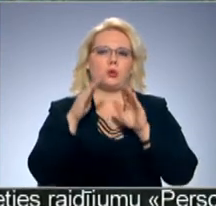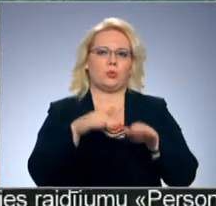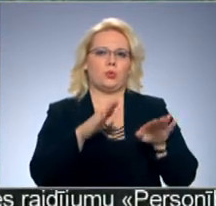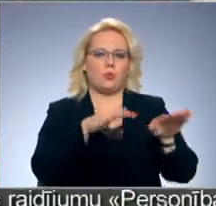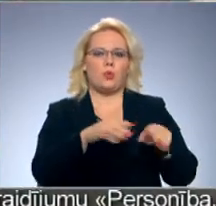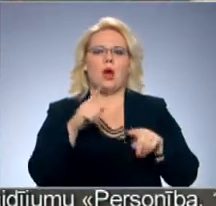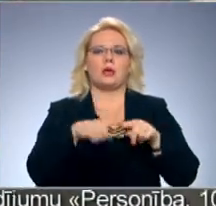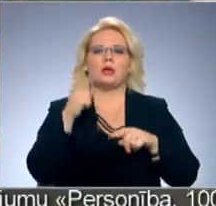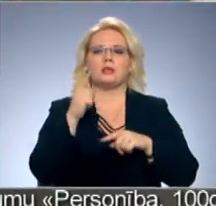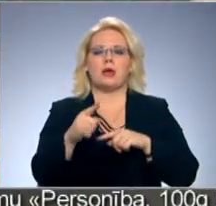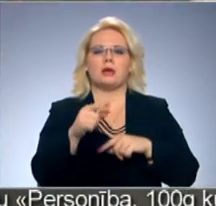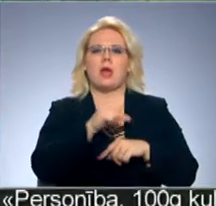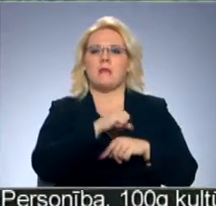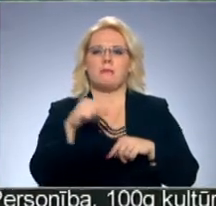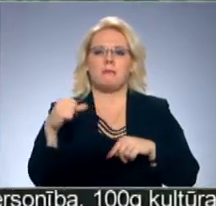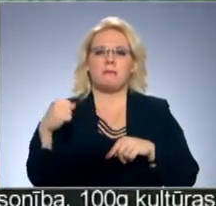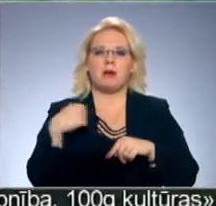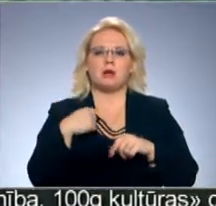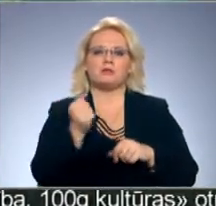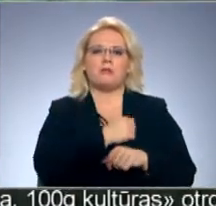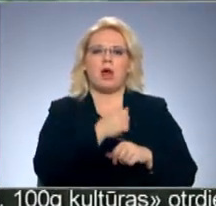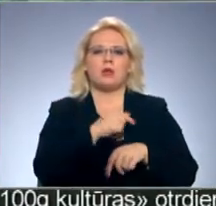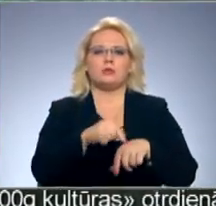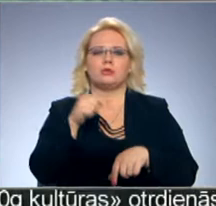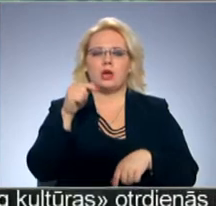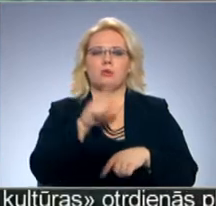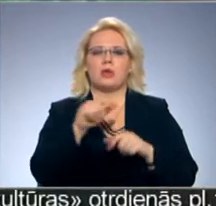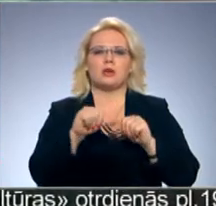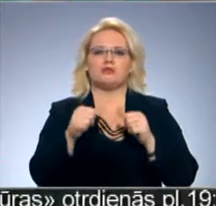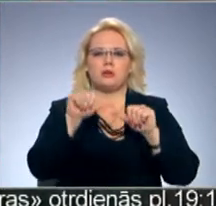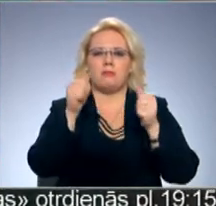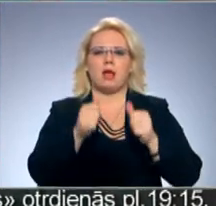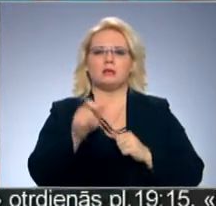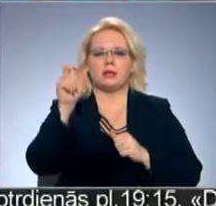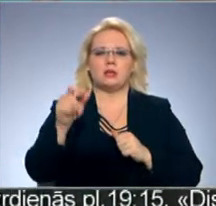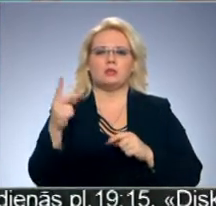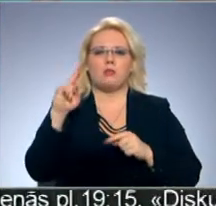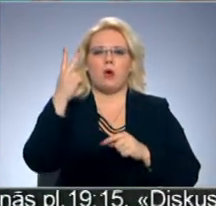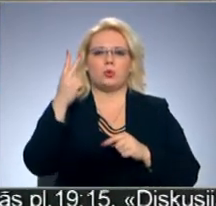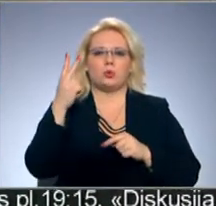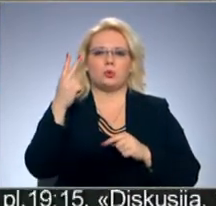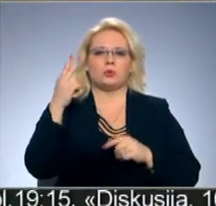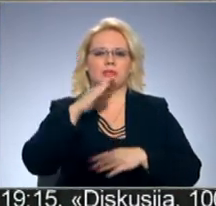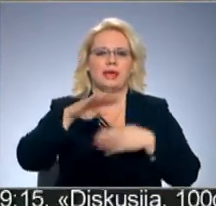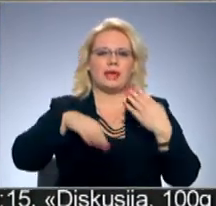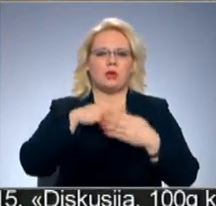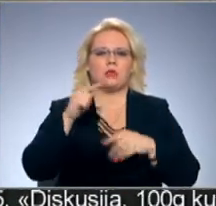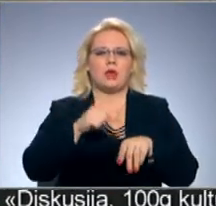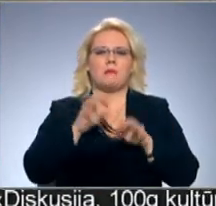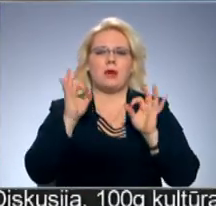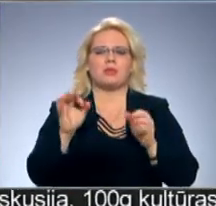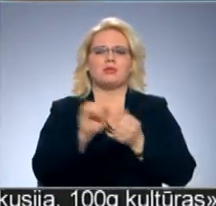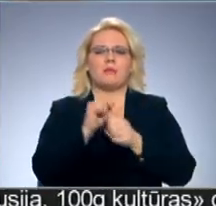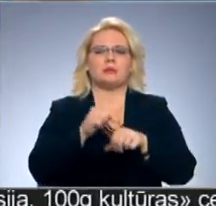Lai arī šajā pašportretājas koks slēpjas baiļu sajūtas, meš ir māksliniecas otrs tīhī. Jauna izjūta un dabas patieso pieskārien